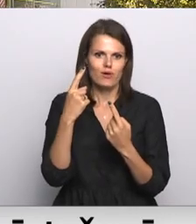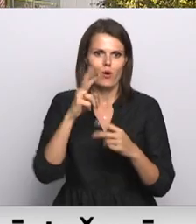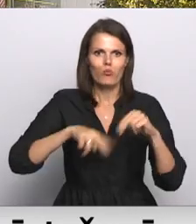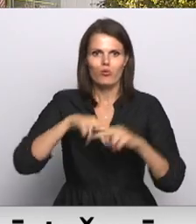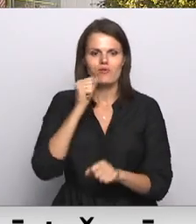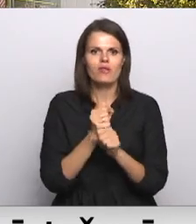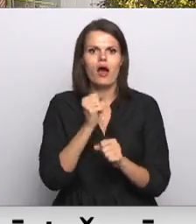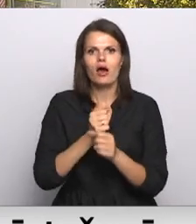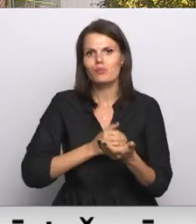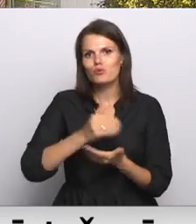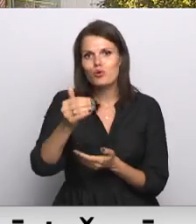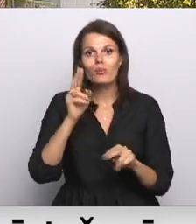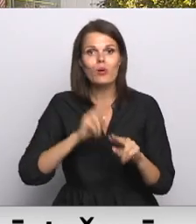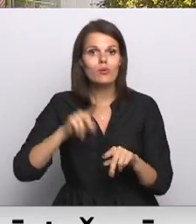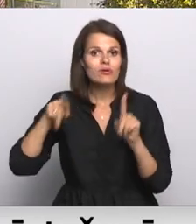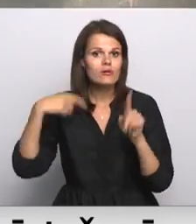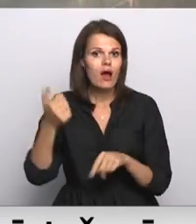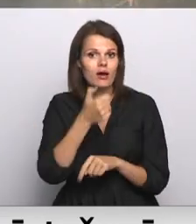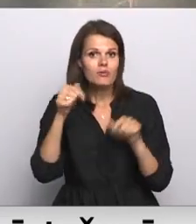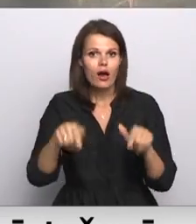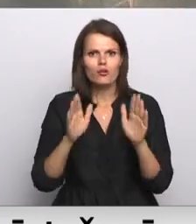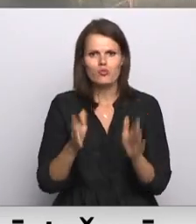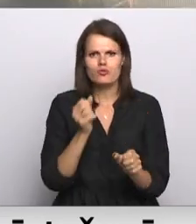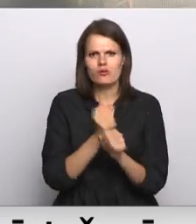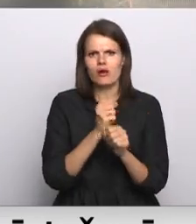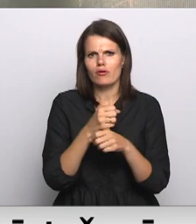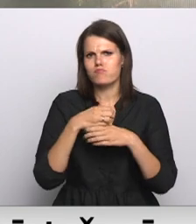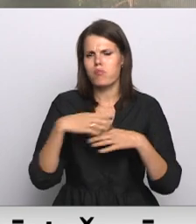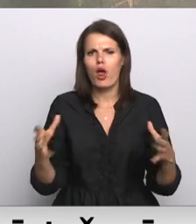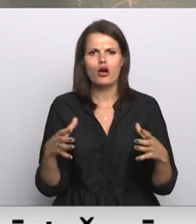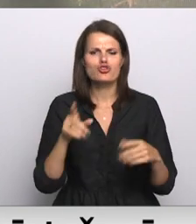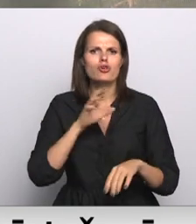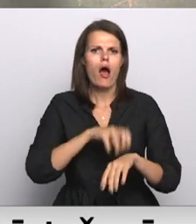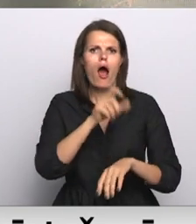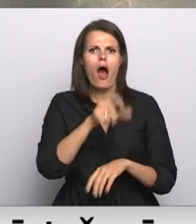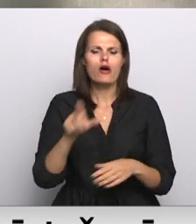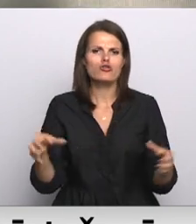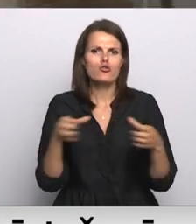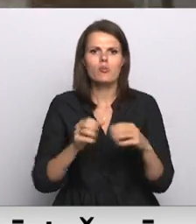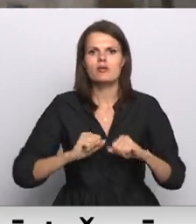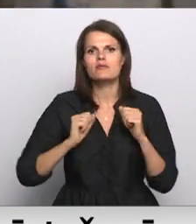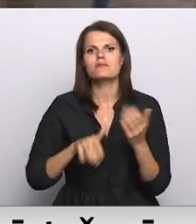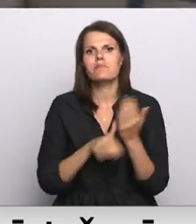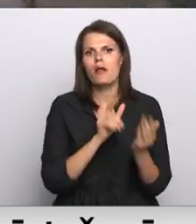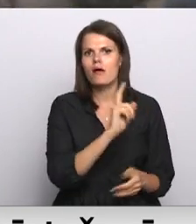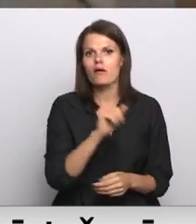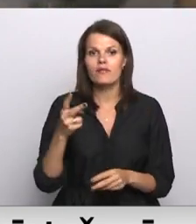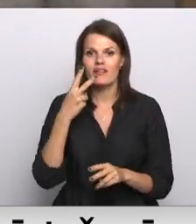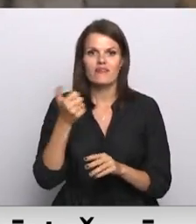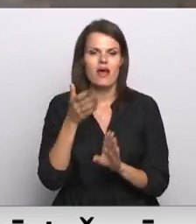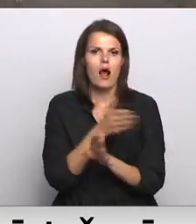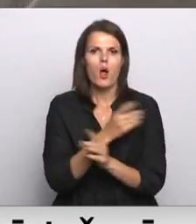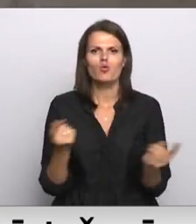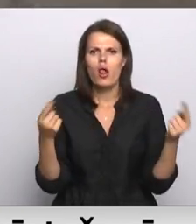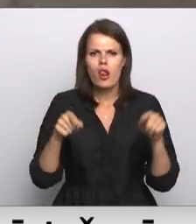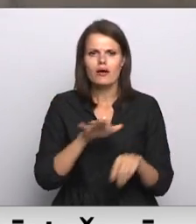Būdarbi turpinās un jau nākamgad te strādās plaša mediķu komanda, cenšoties palīdzēt ik vienam. Pēdējo divgadu laikā bērnu